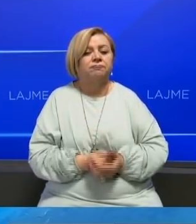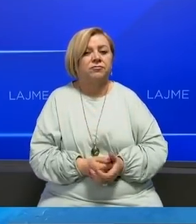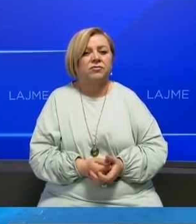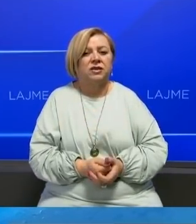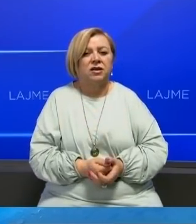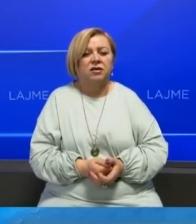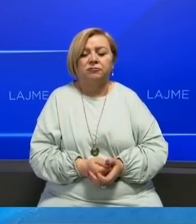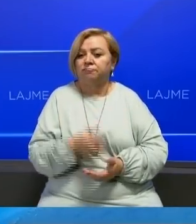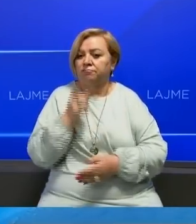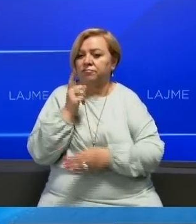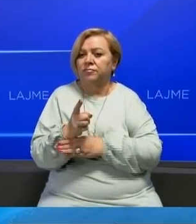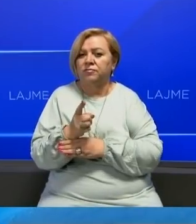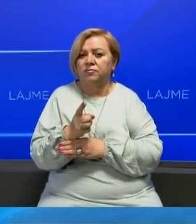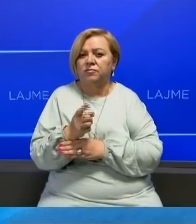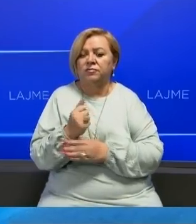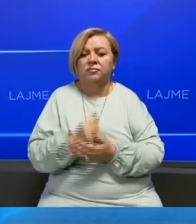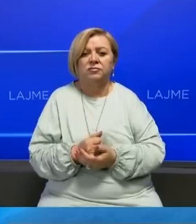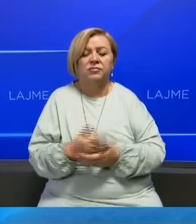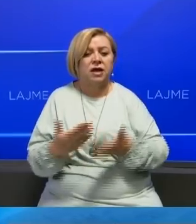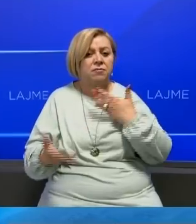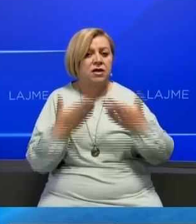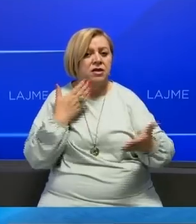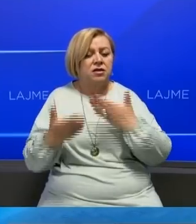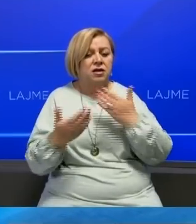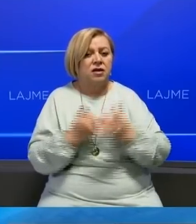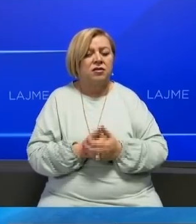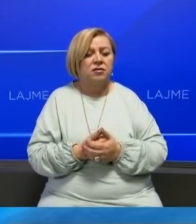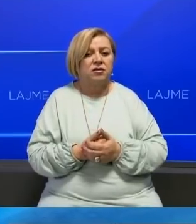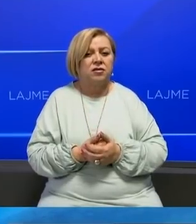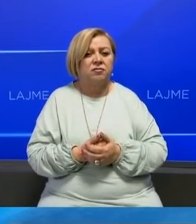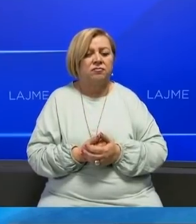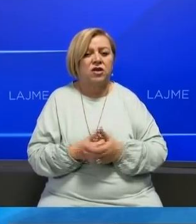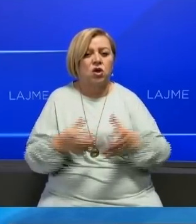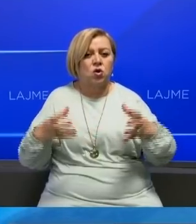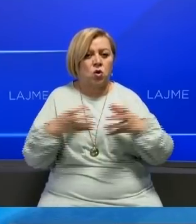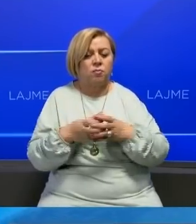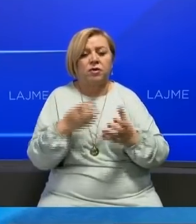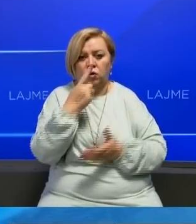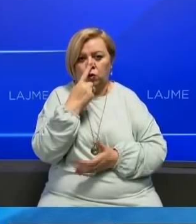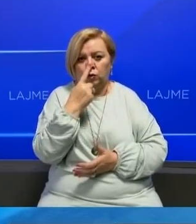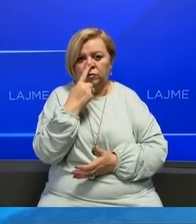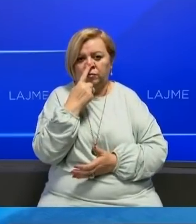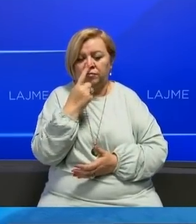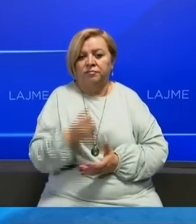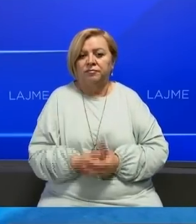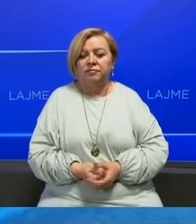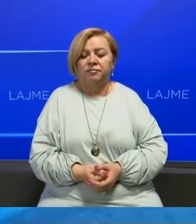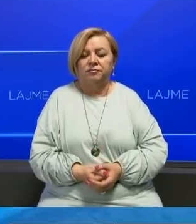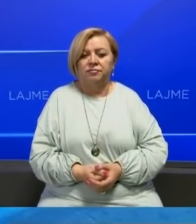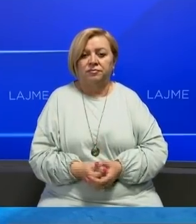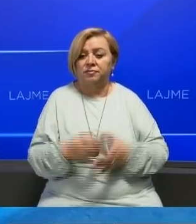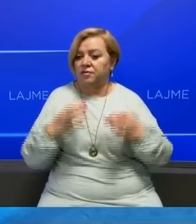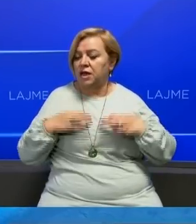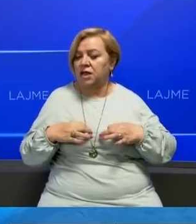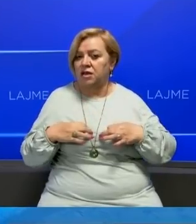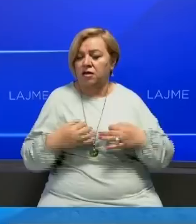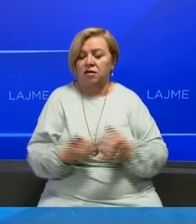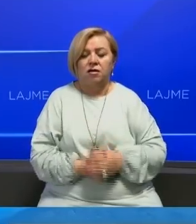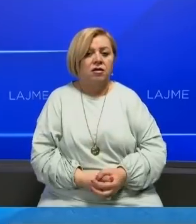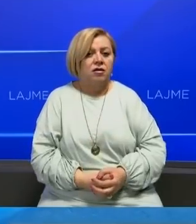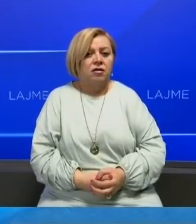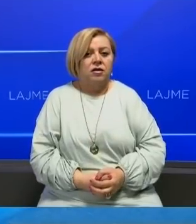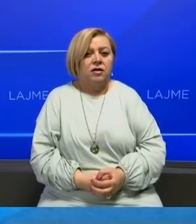kurzuar takimi, filim në samitit me ardhen në mëhershme të delegacionit rusë, pra të prezidentit Putin, pasi